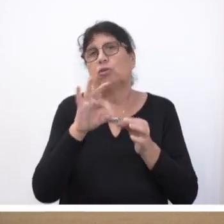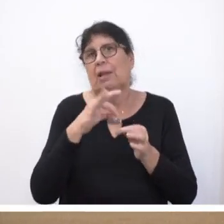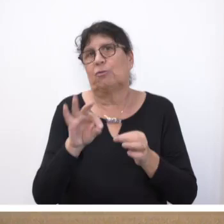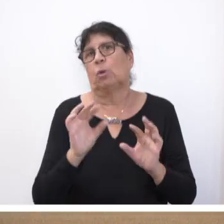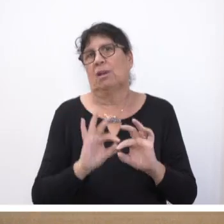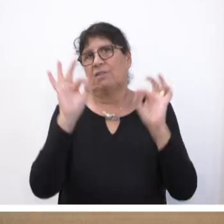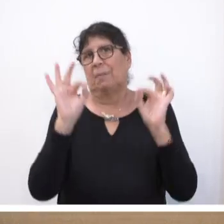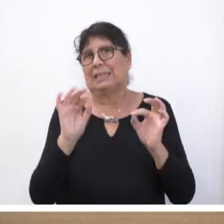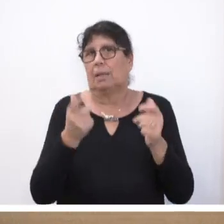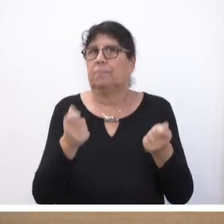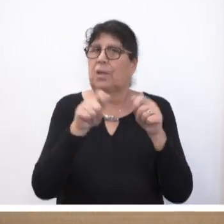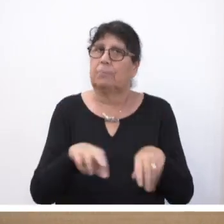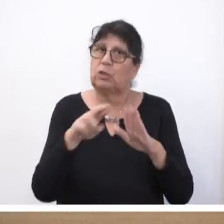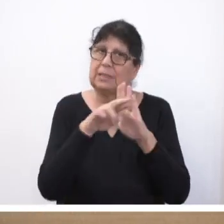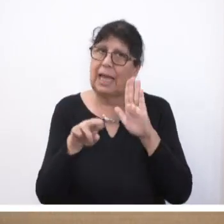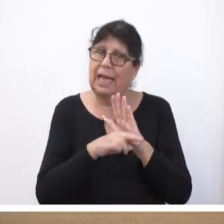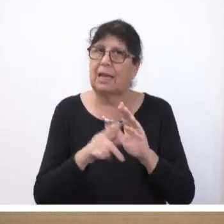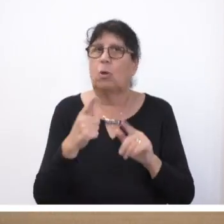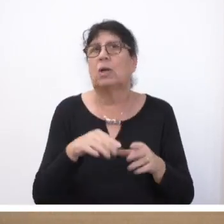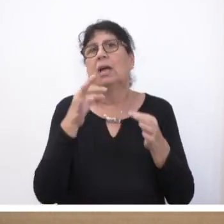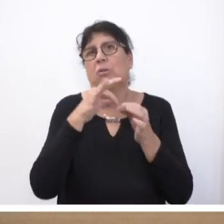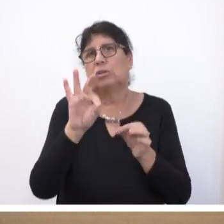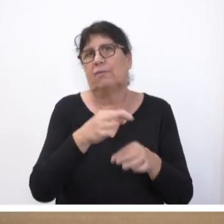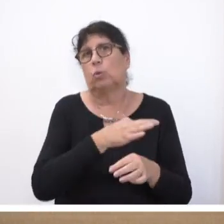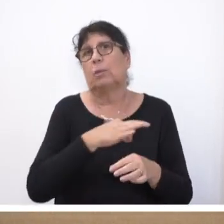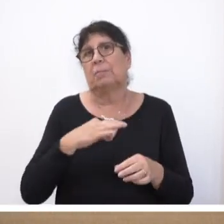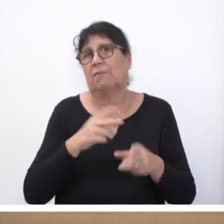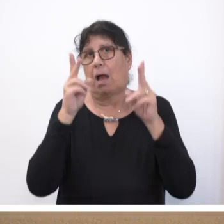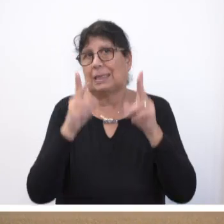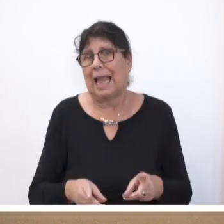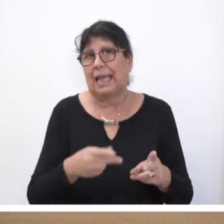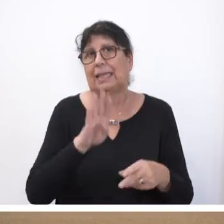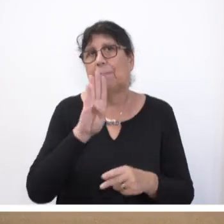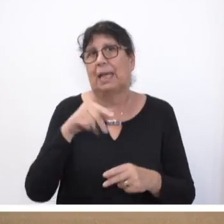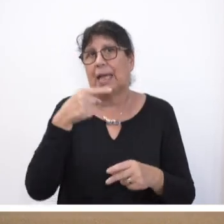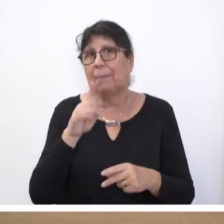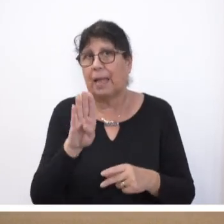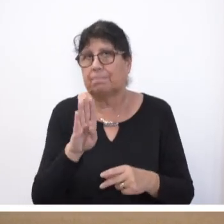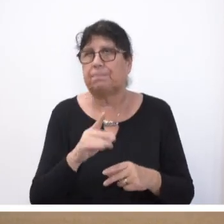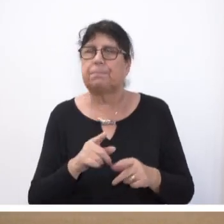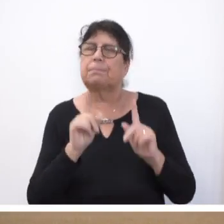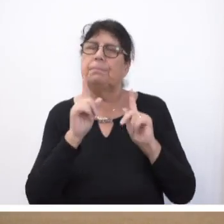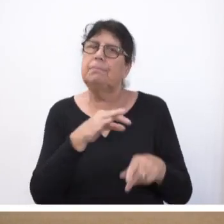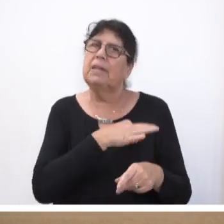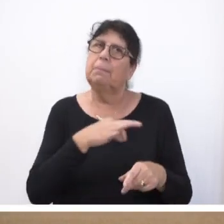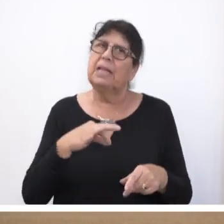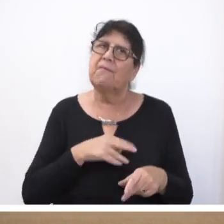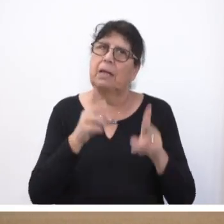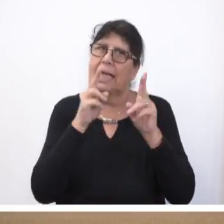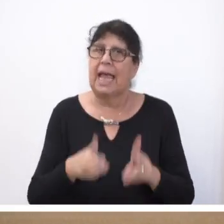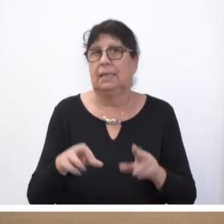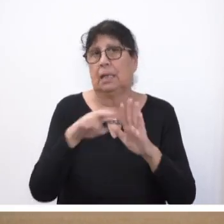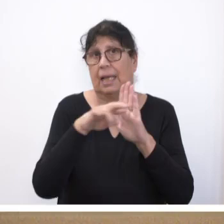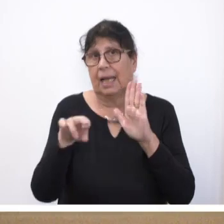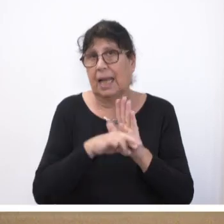Durch die abschließende Regelung des Stiftungs Privatrechts im Bürgerlichen Gesetzbuch wurden die privatrechtlichen Regelungen